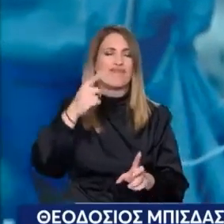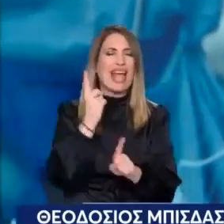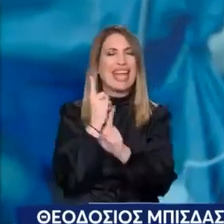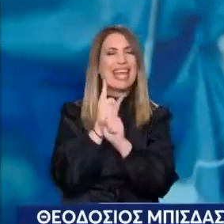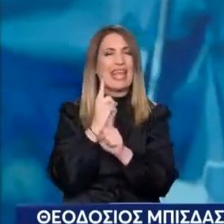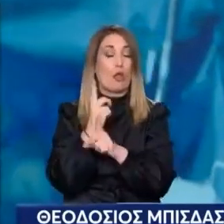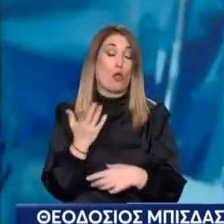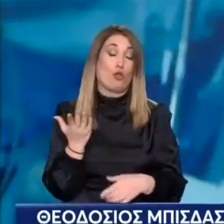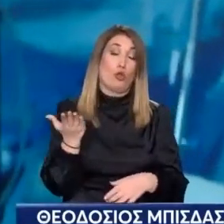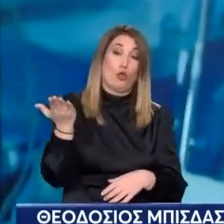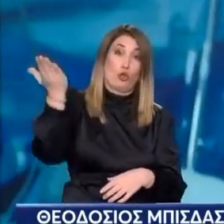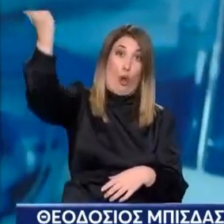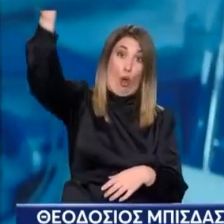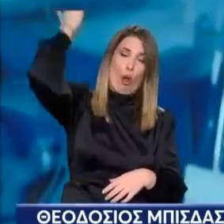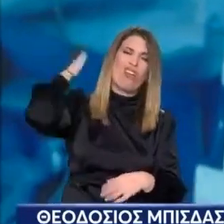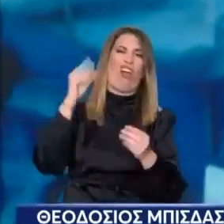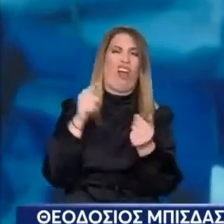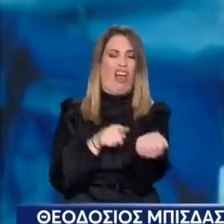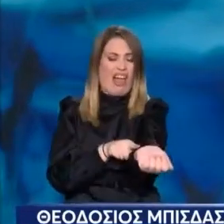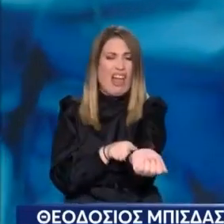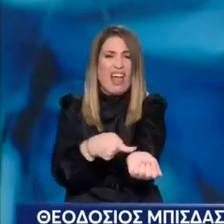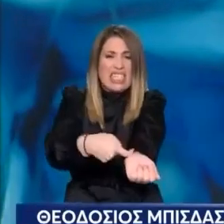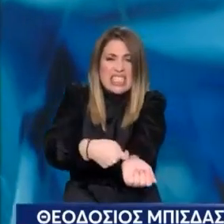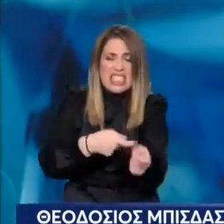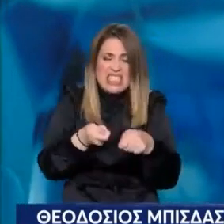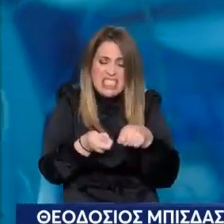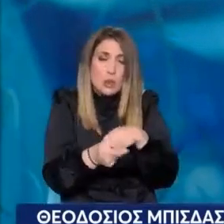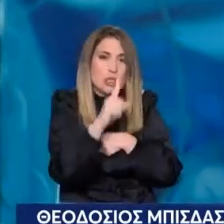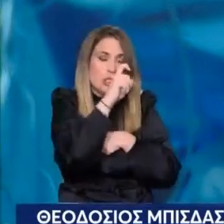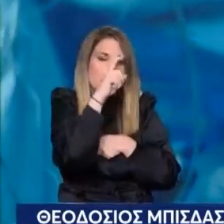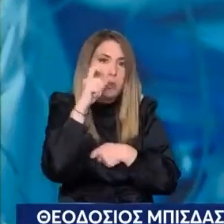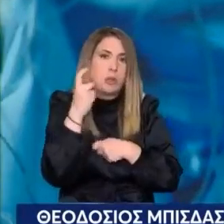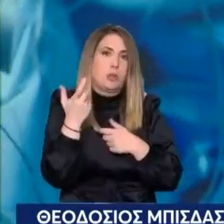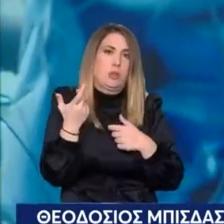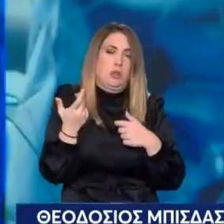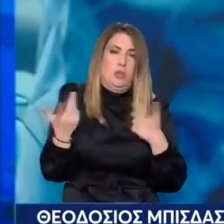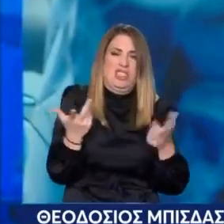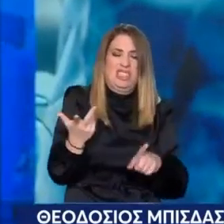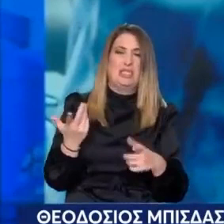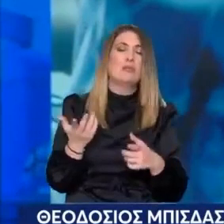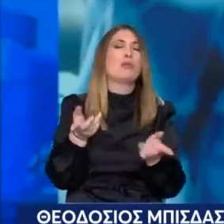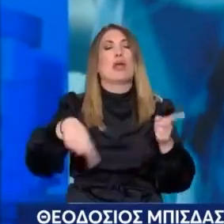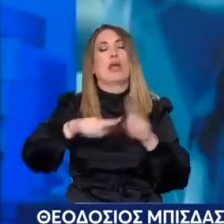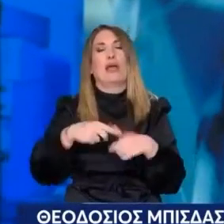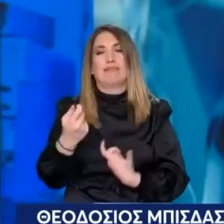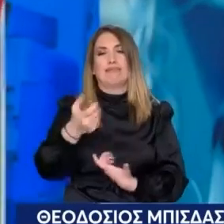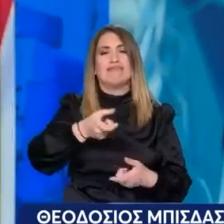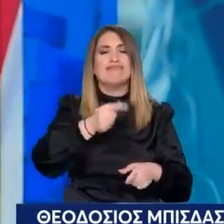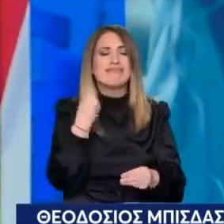ταξιδέψουμε μέσα στο Αγγείο Με σύρματα, με μπαλόνια, με στέντ Ήταν αρκετά περίπλοκο Χρησιμοποιούσαμε πολλές δόσεις σκιαγραφικού που είναι τοξικό για τον ευρώ